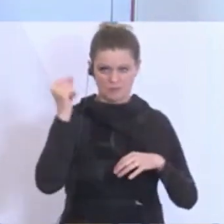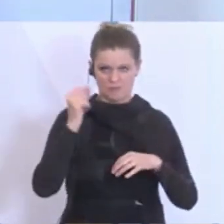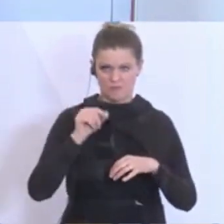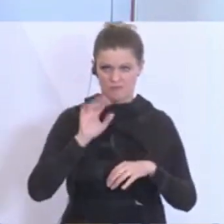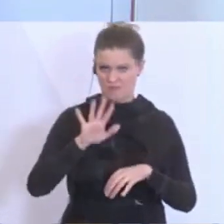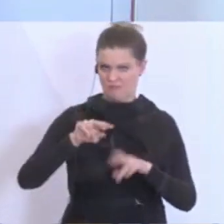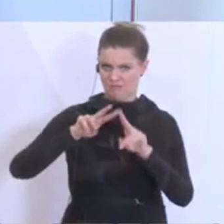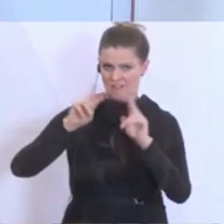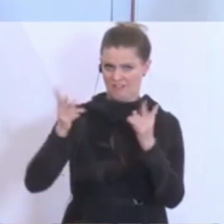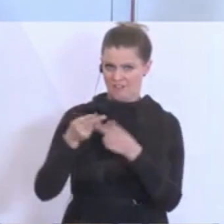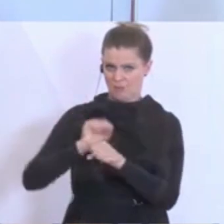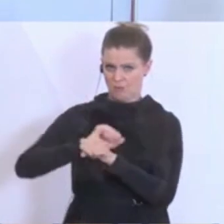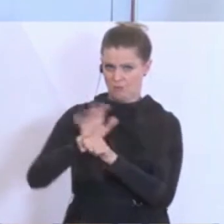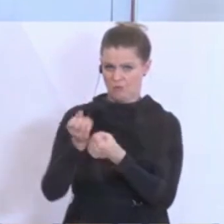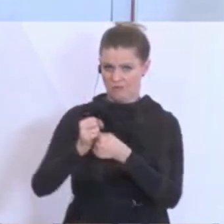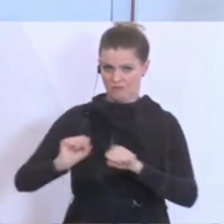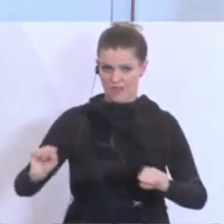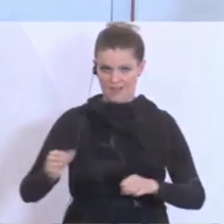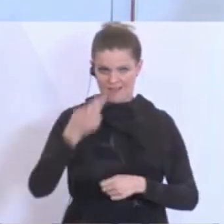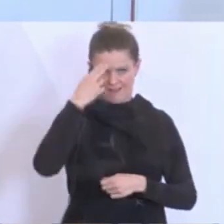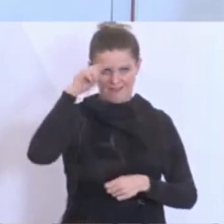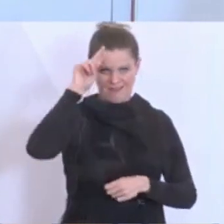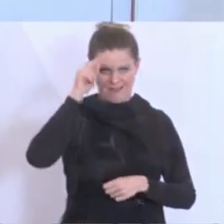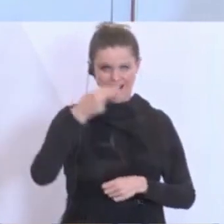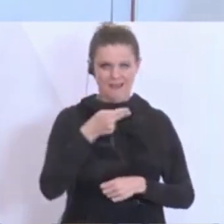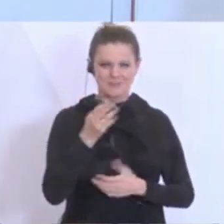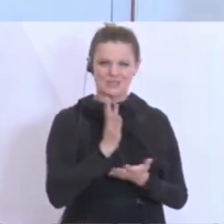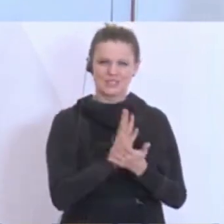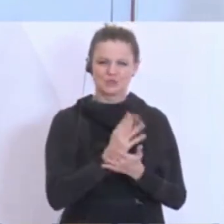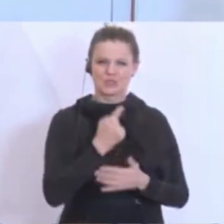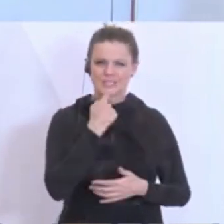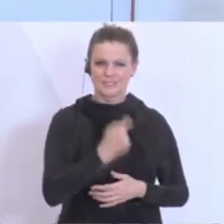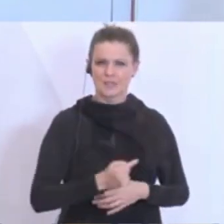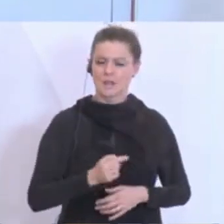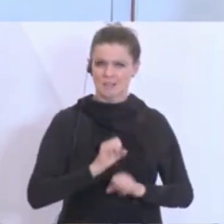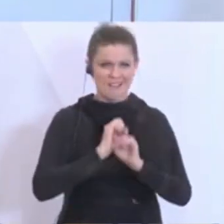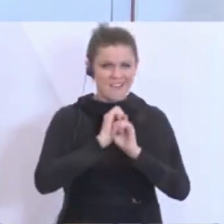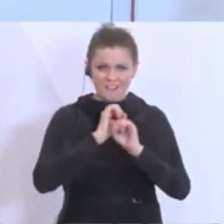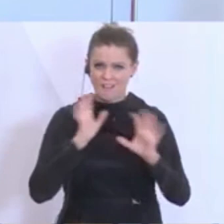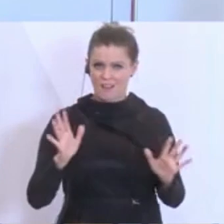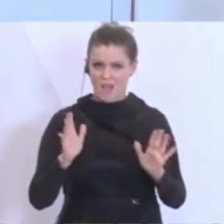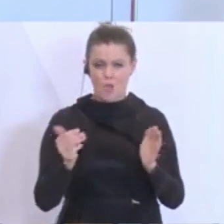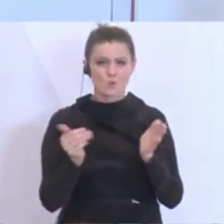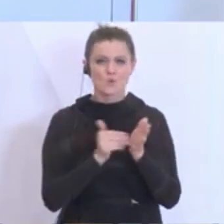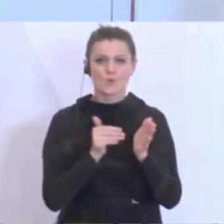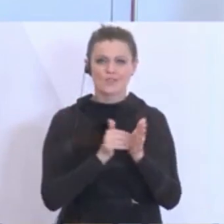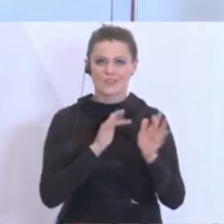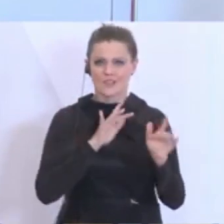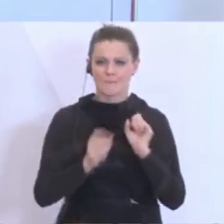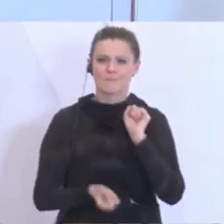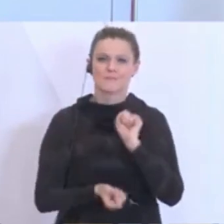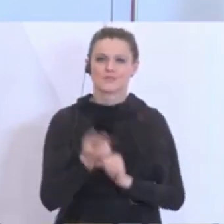Milizbeauftragte General-Hammelseder auch schon angesprochen hat, haben wir natürlich Notwendigkeiten gerade im